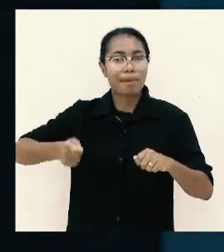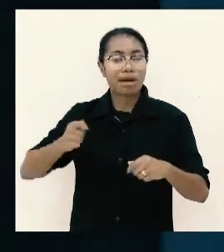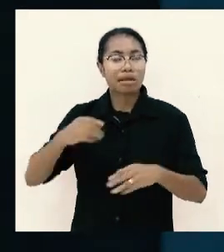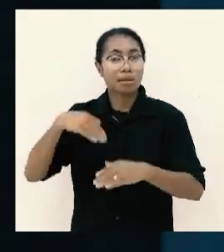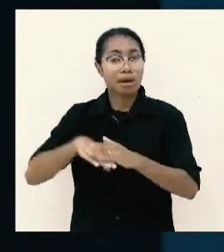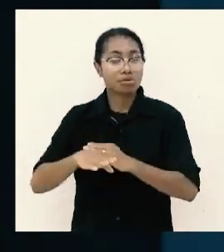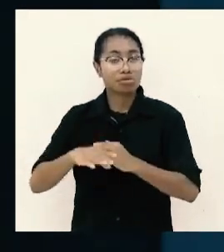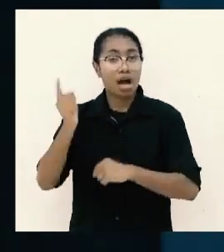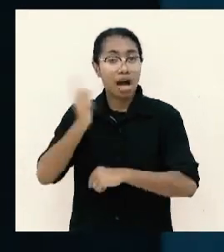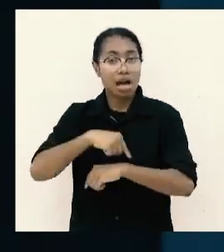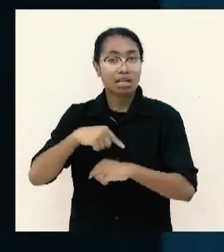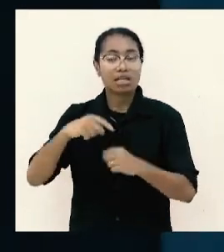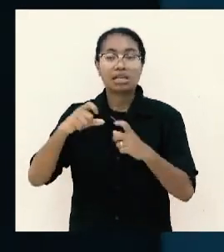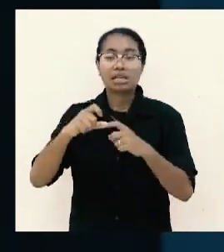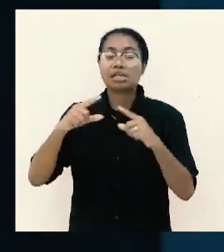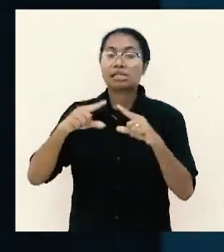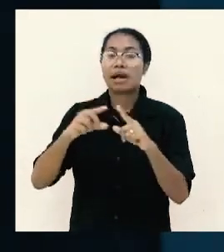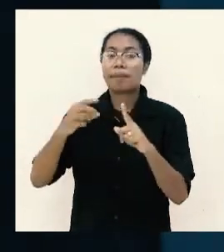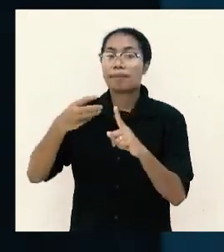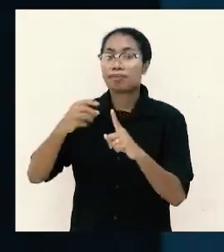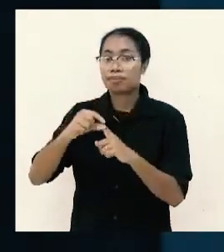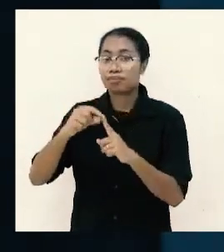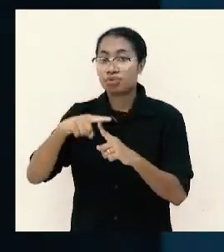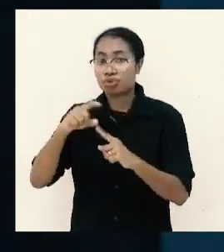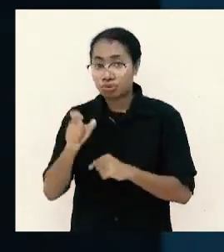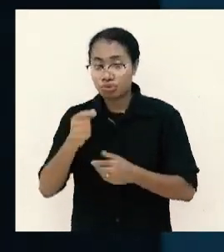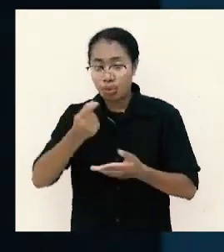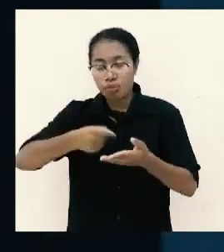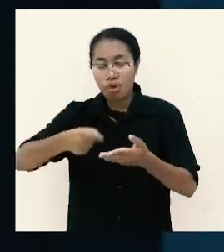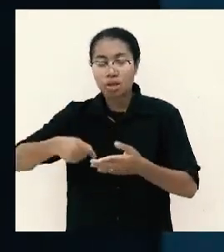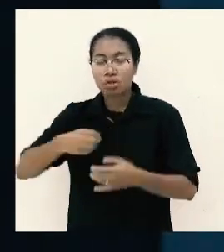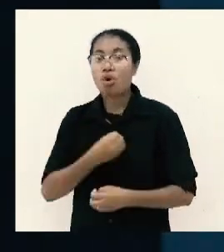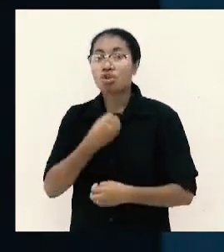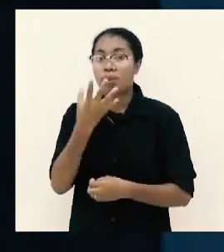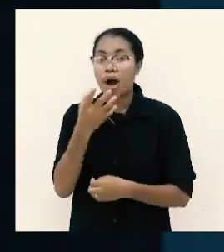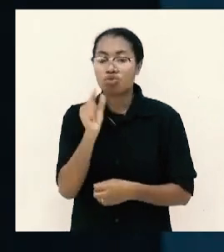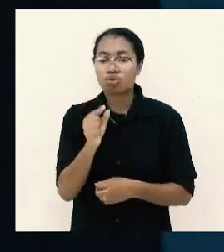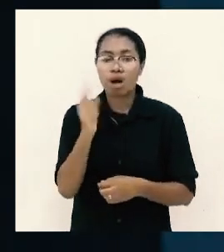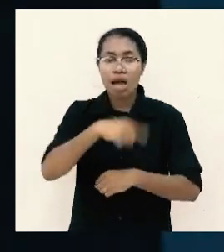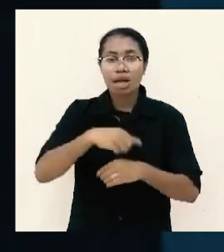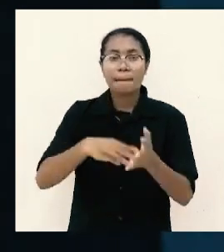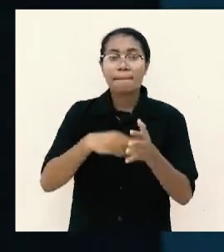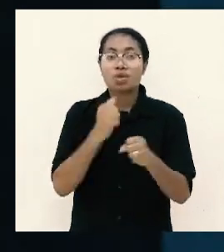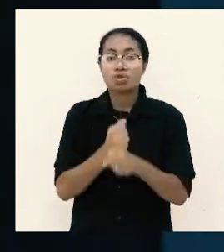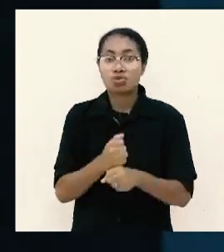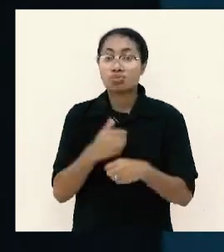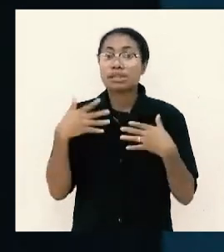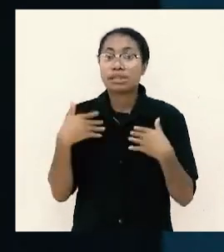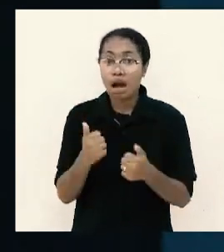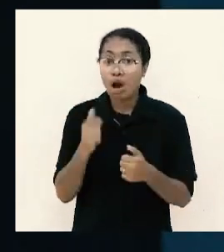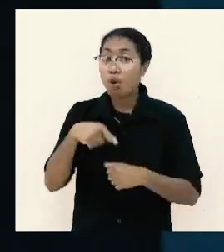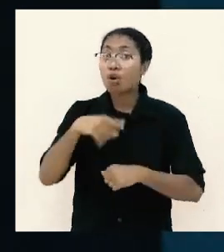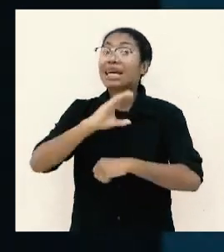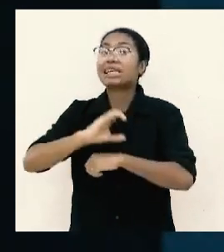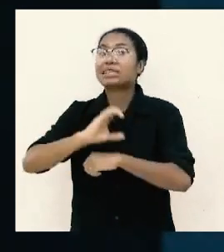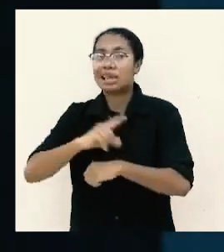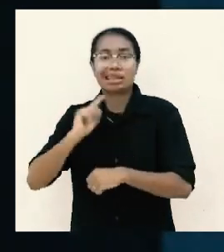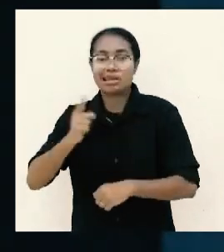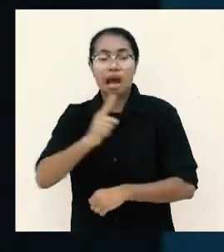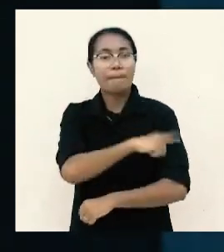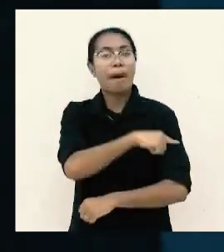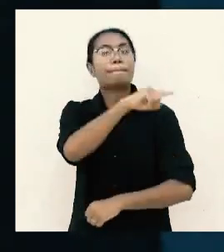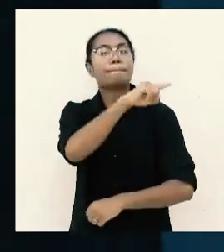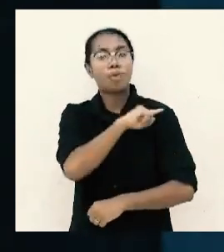kotbah di pos satpam supaya hari minggu pagi bisa berkotbah keberjemaat kalau itu gerejanya tidak mampu